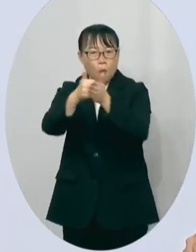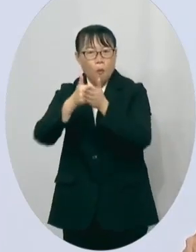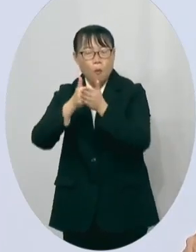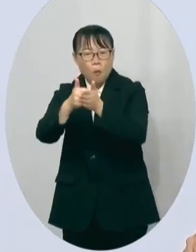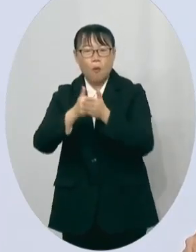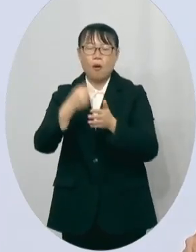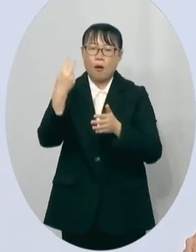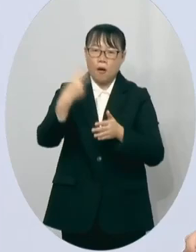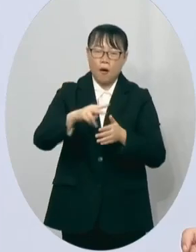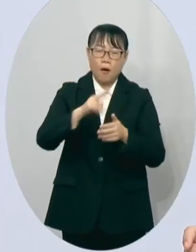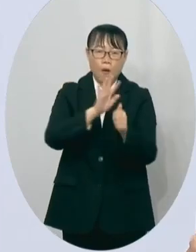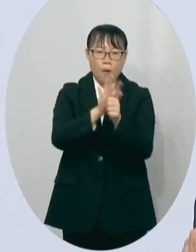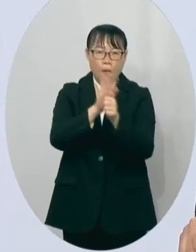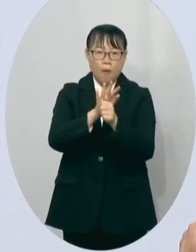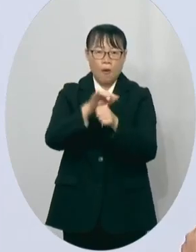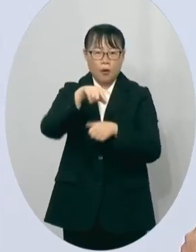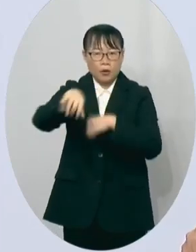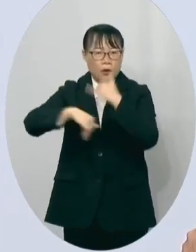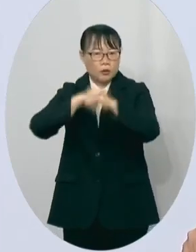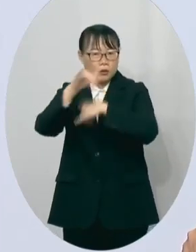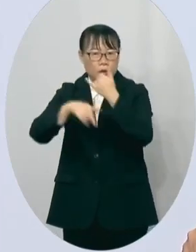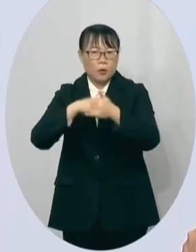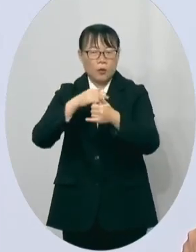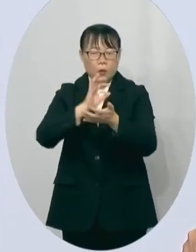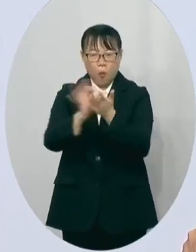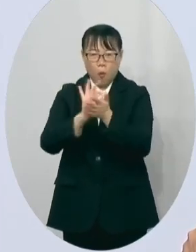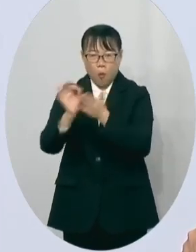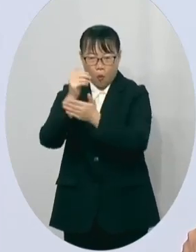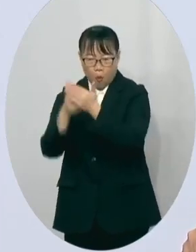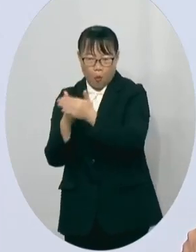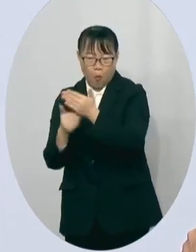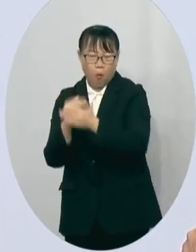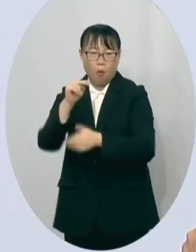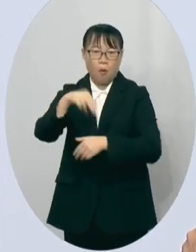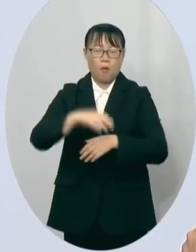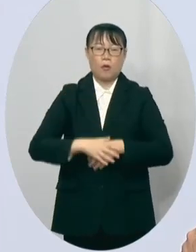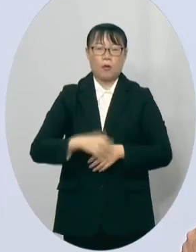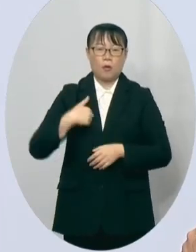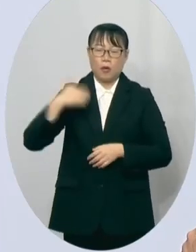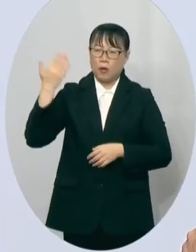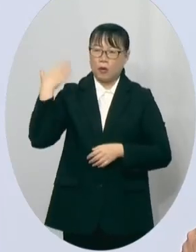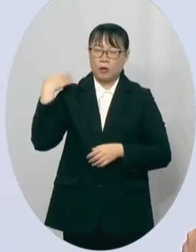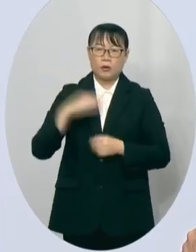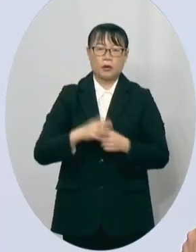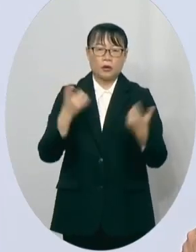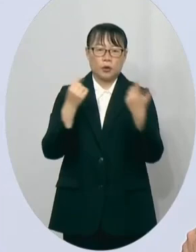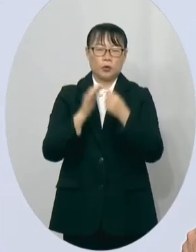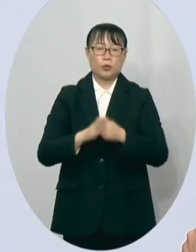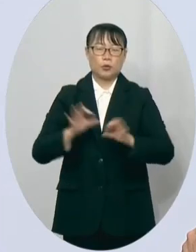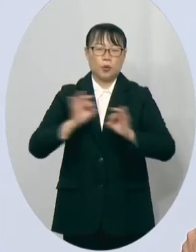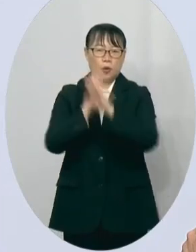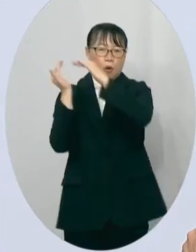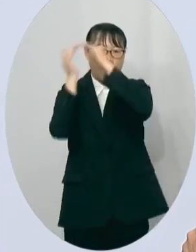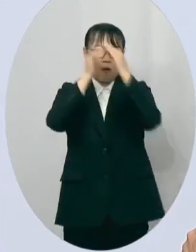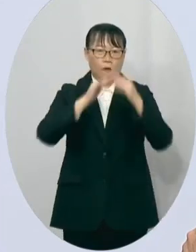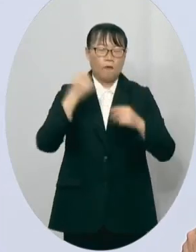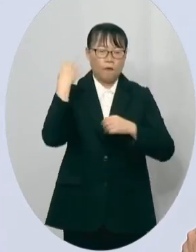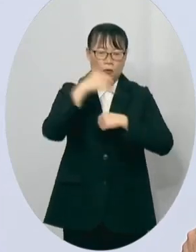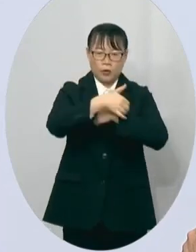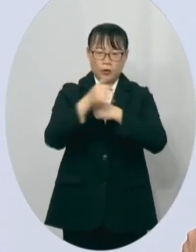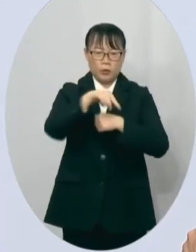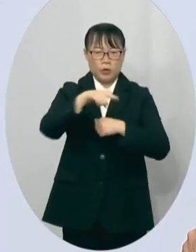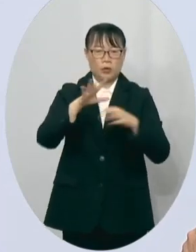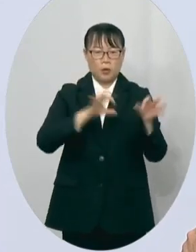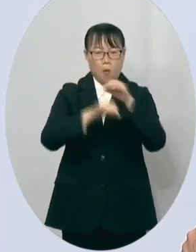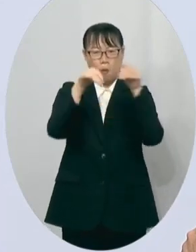低在这个城市生活的这个成本那过去我们知道包括像光复新春这几年也都没落了这其实对青年的